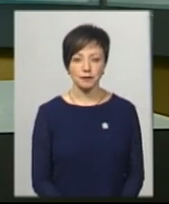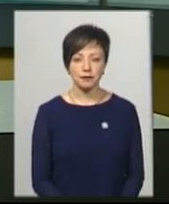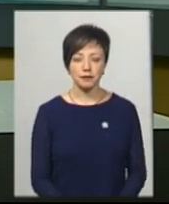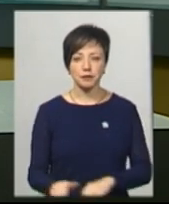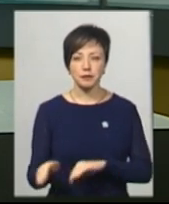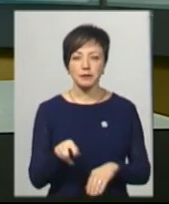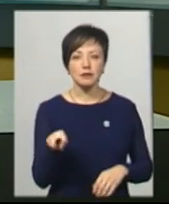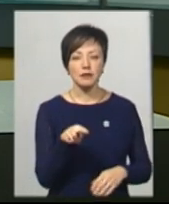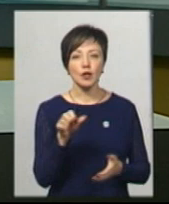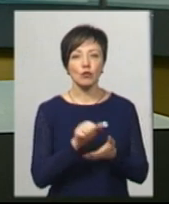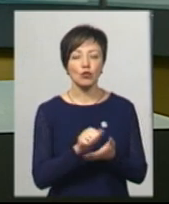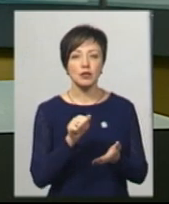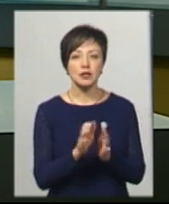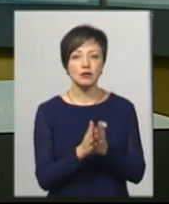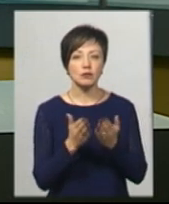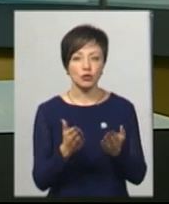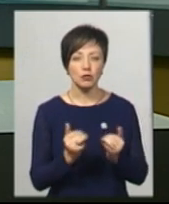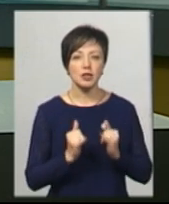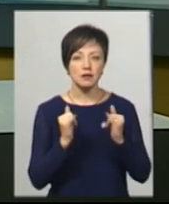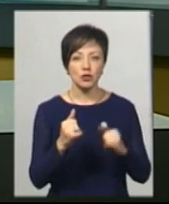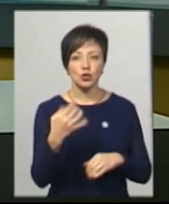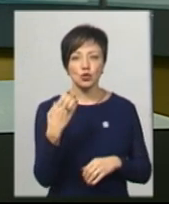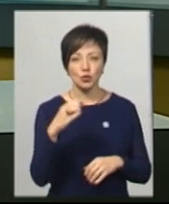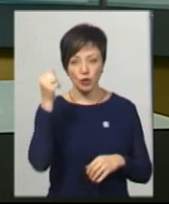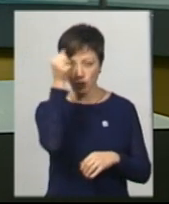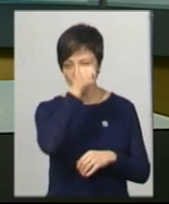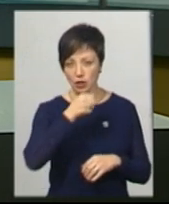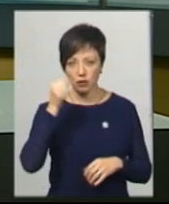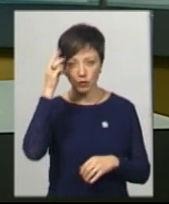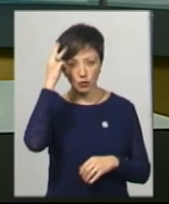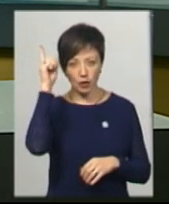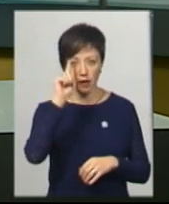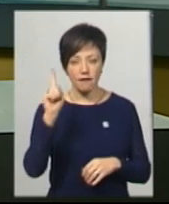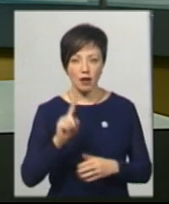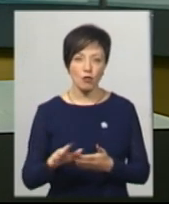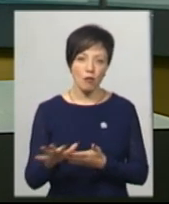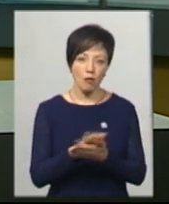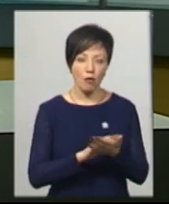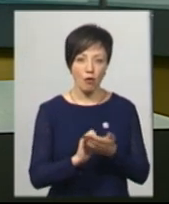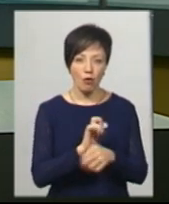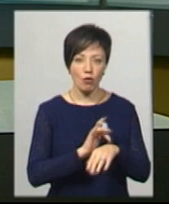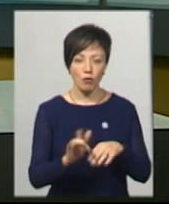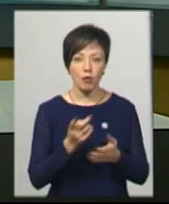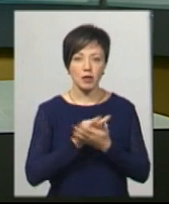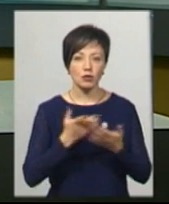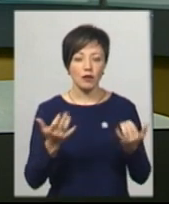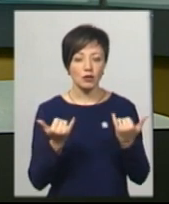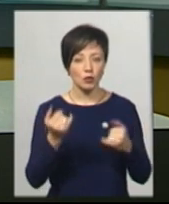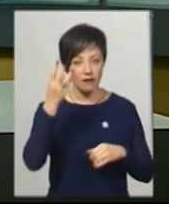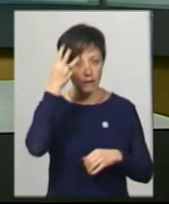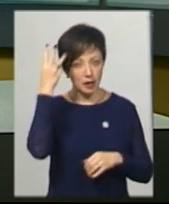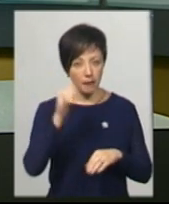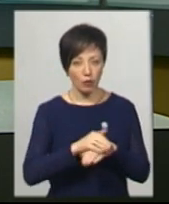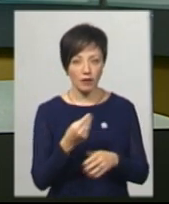Літературно-публіцистичну збірку, присвячену соті річниці про Скурівського єврейського погрому, презентували сьогодні в Хмельницькому